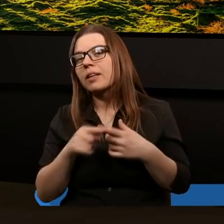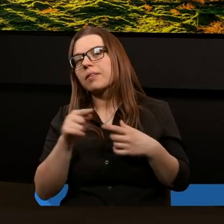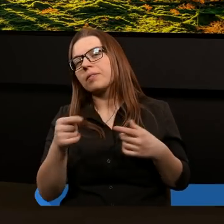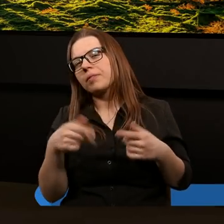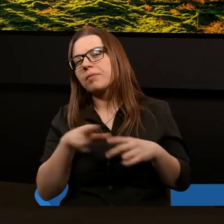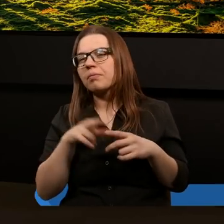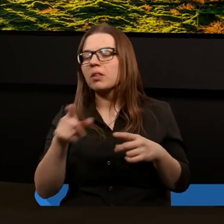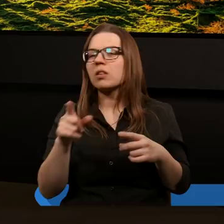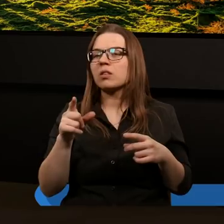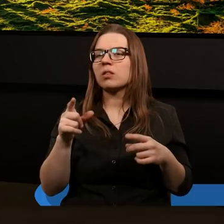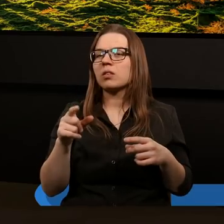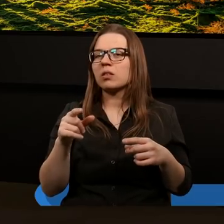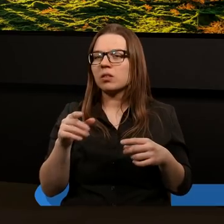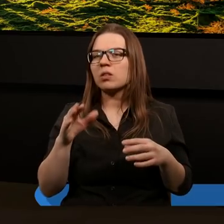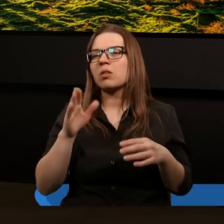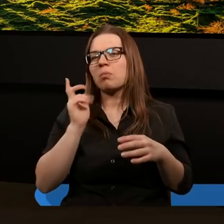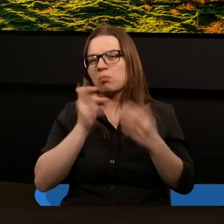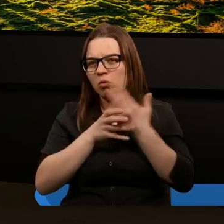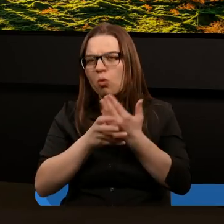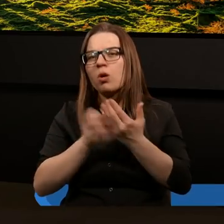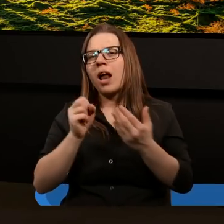siwe włosy, apeluj do ciebie, bluźnij, a będziesz żył.